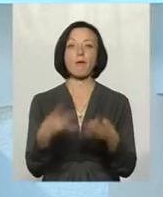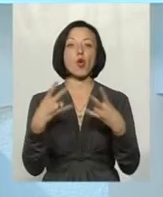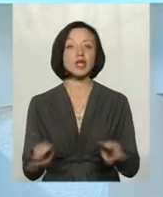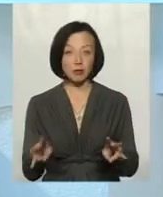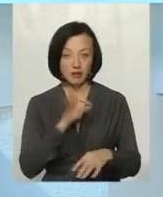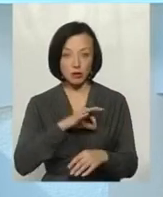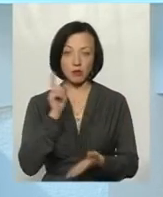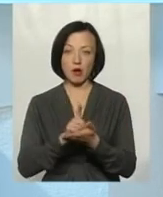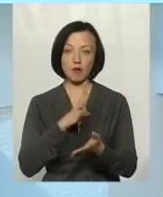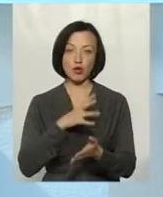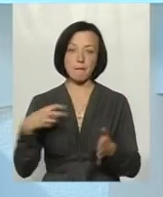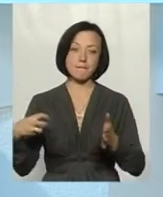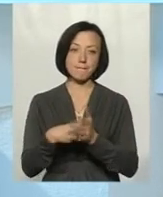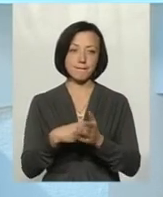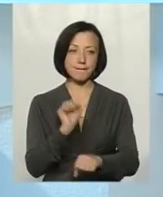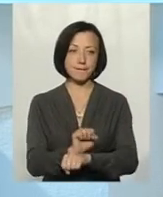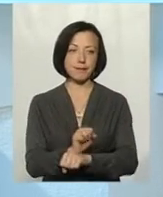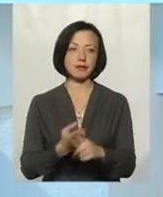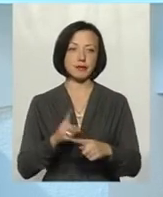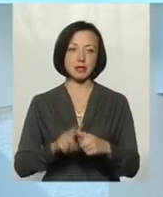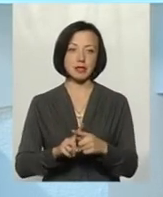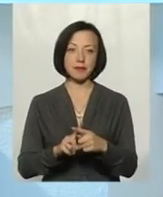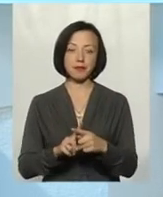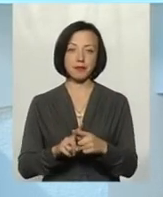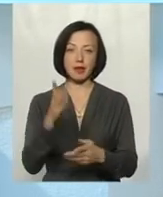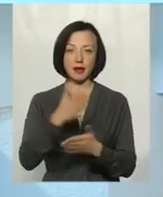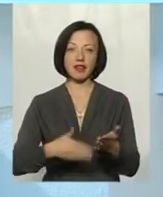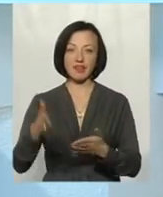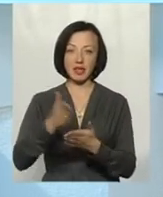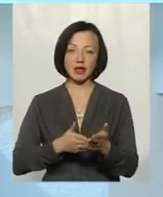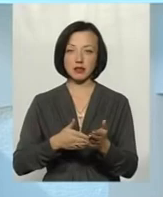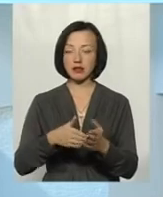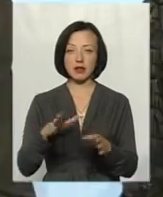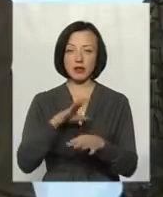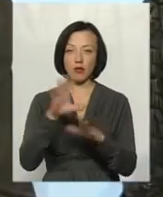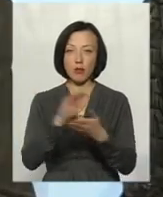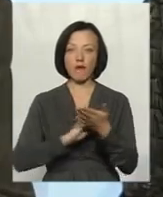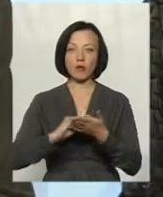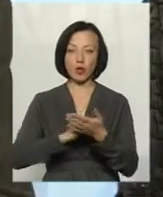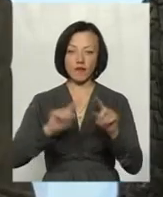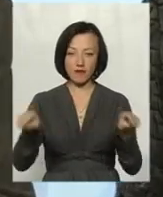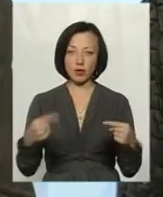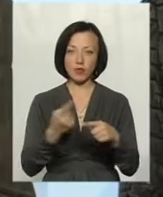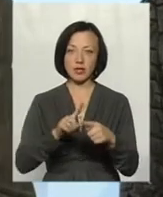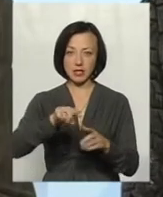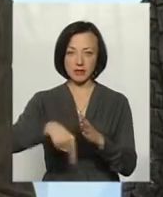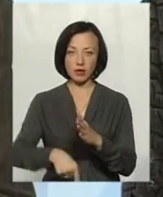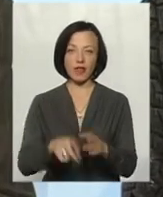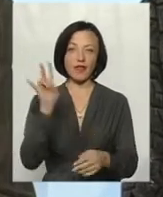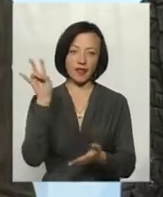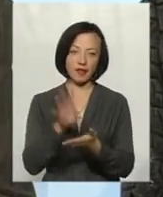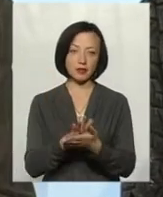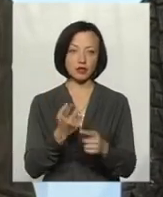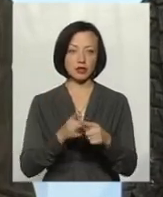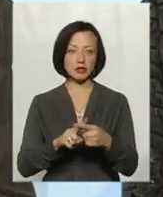використання, вони мають бути затампоновані. Тампонаж – це ліквідація, яка виключає повторне відновлення цієї свердловини. Тобто назавжди її